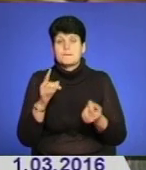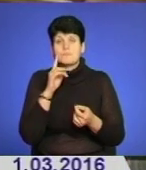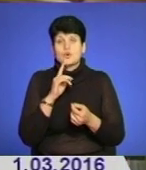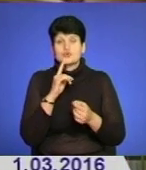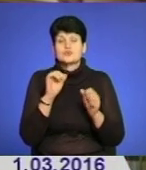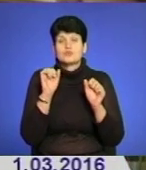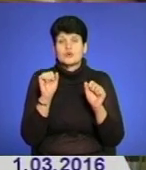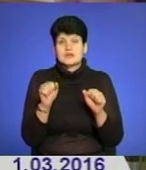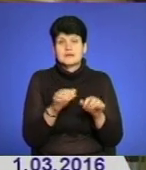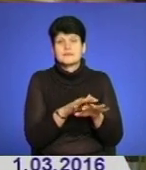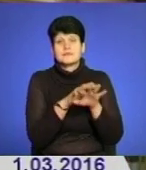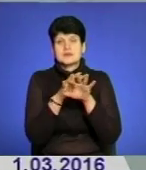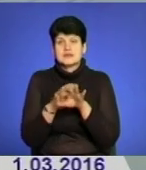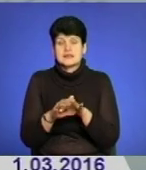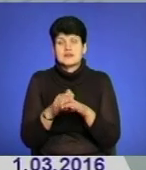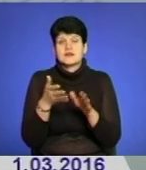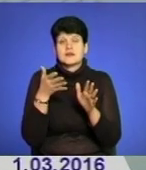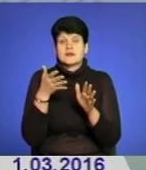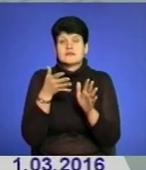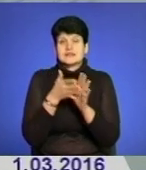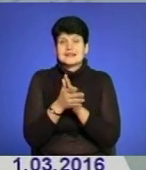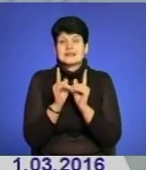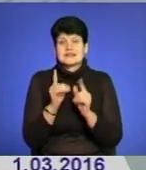спромоглися покрити видатки лише за січень.